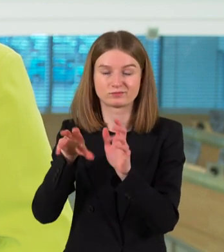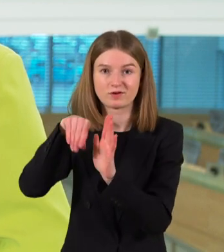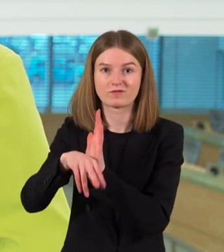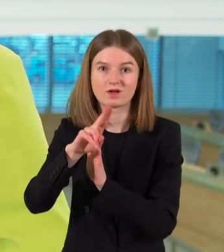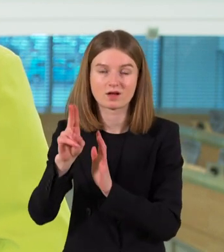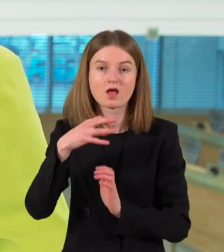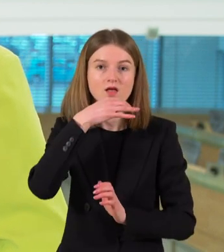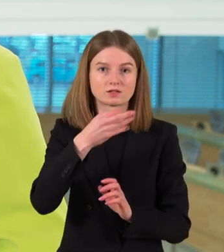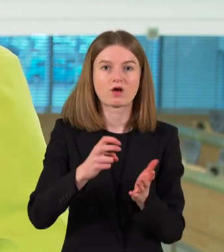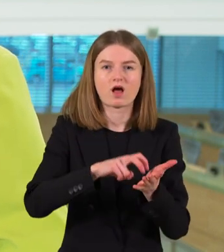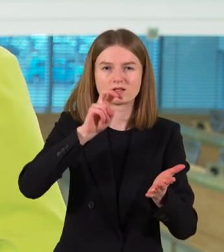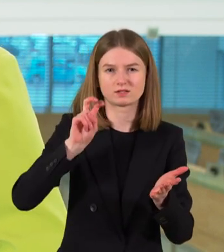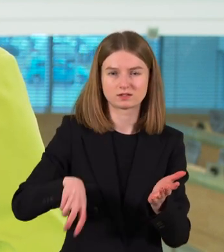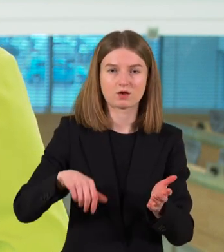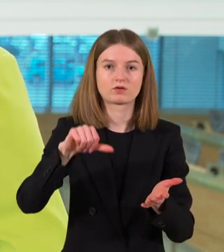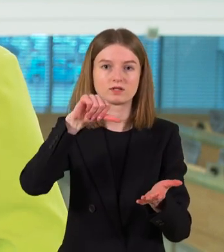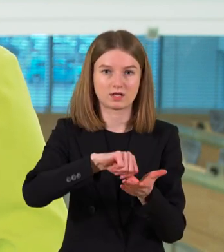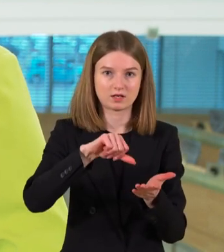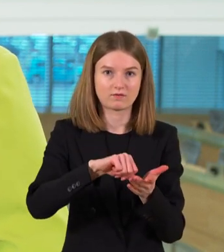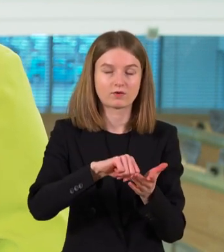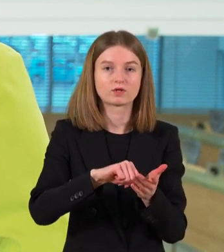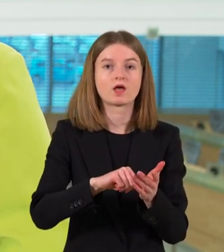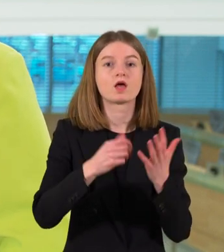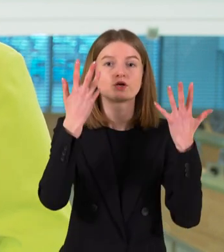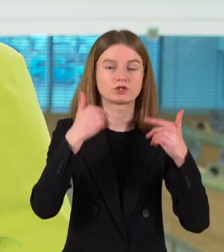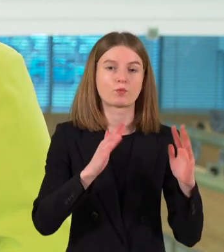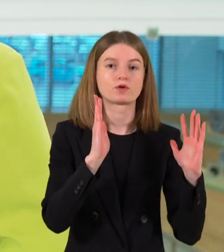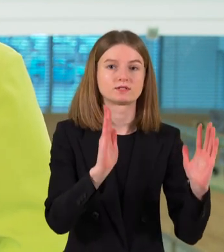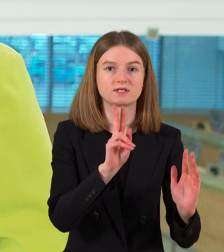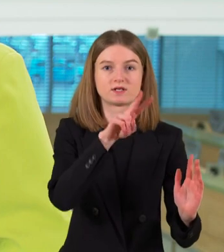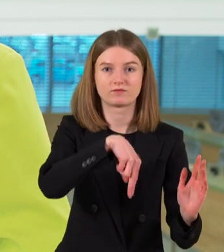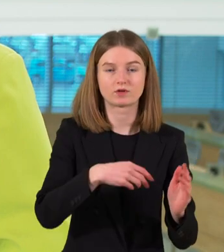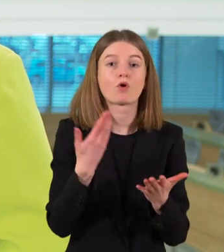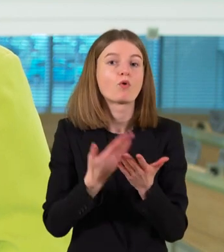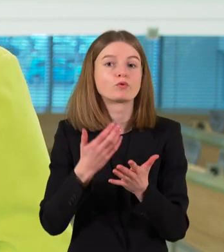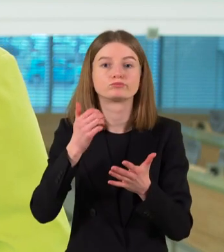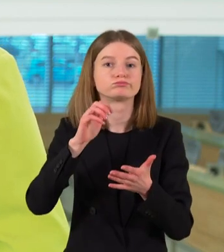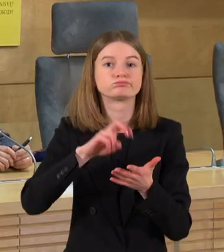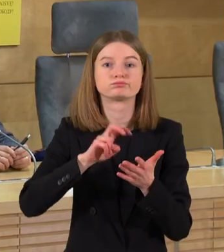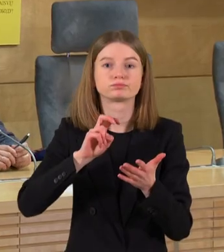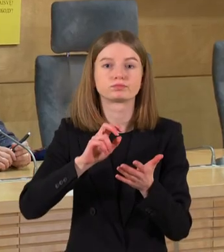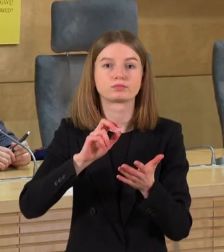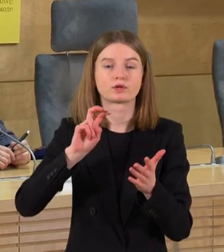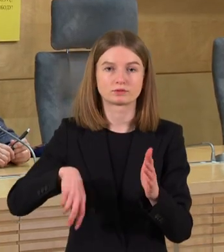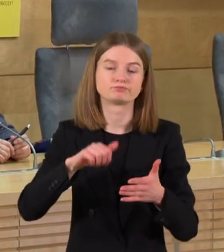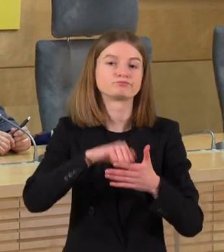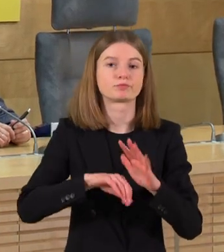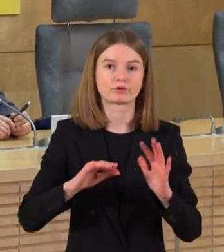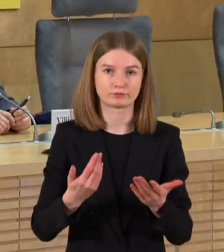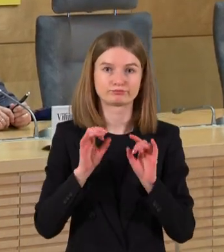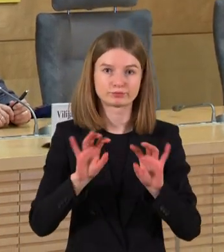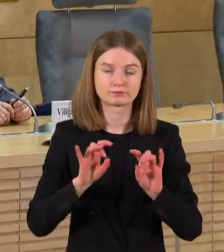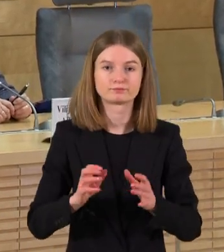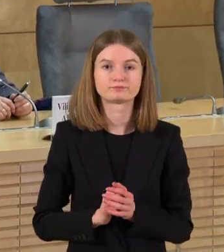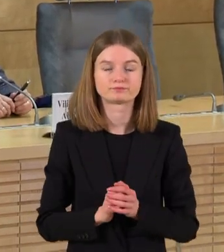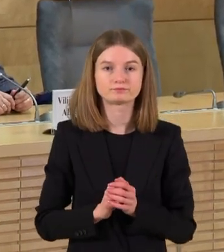dalyvauti šios organizacijos žiemos sesijoje vienoje, plačiau apie tokio sprendimo priežastis. Seimo delegacijos